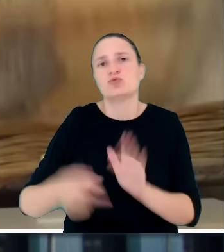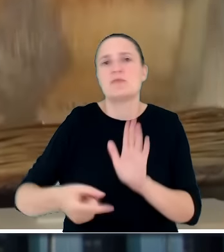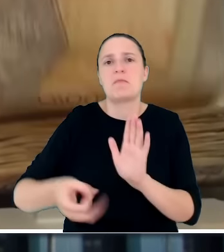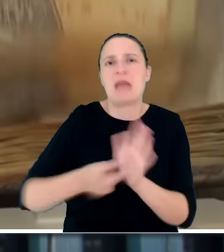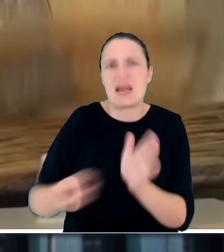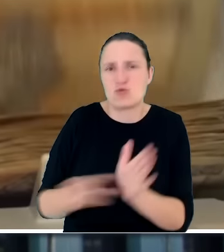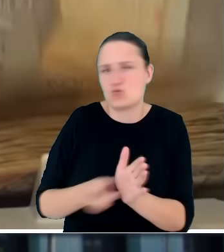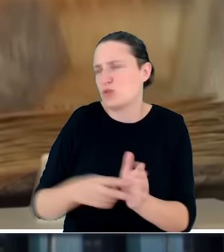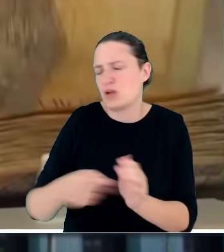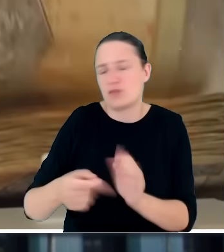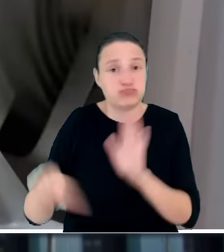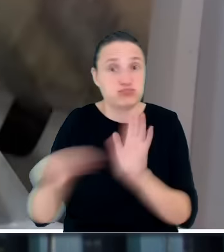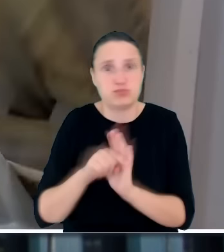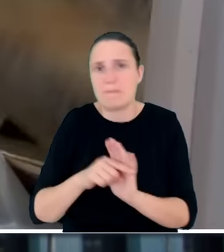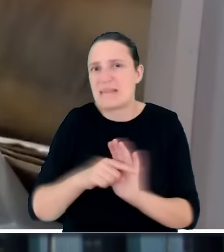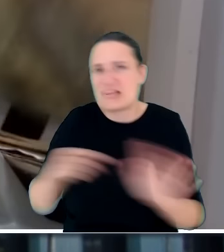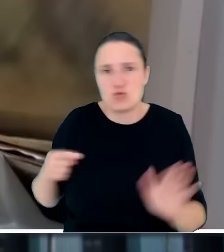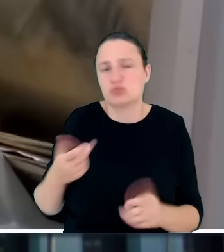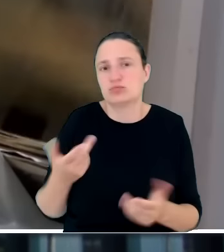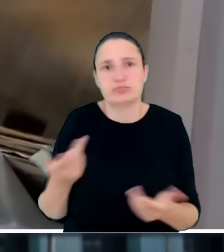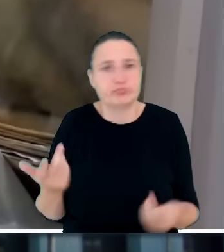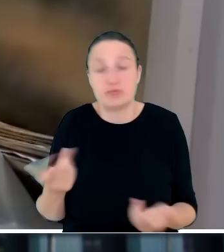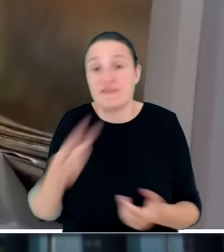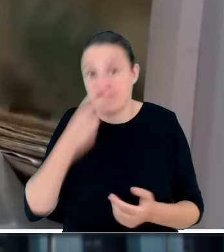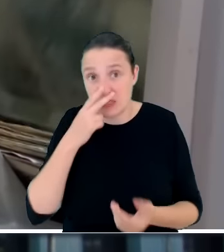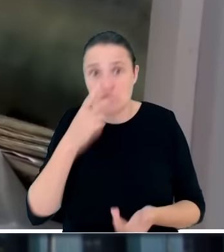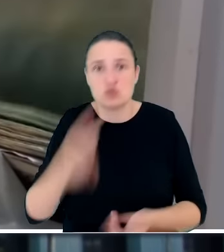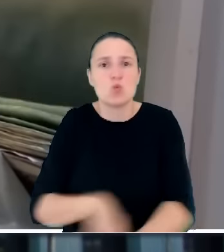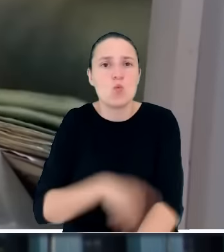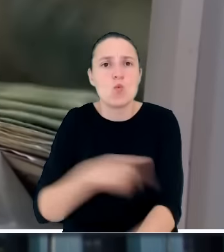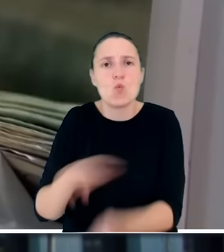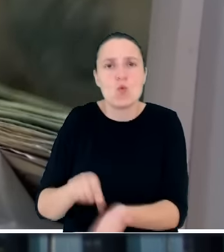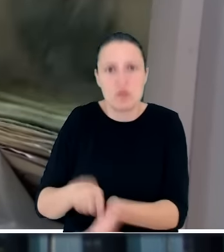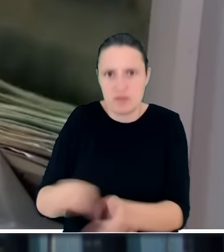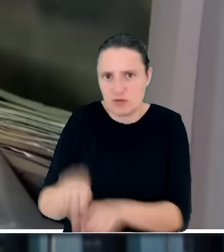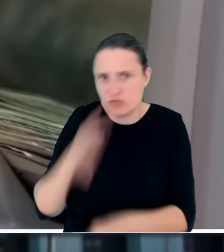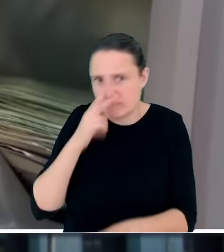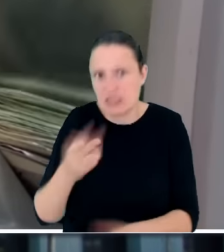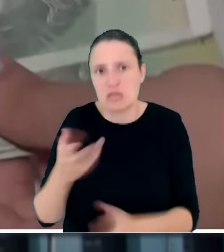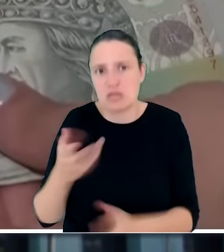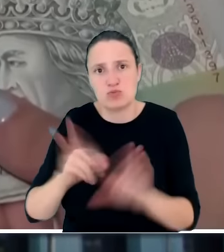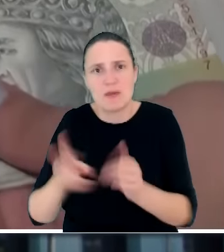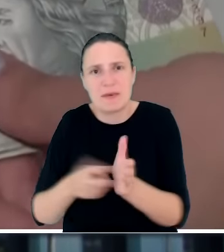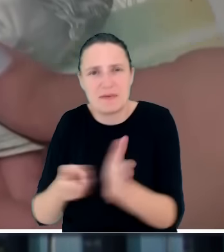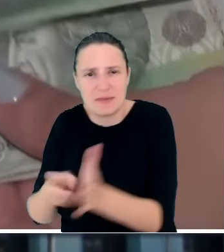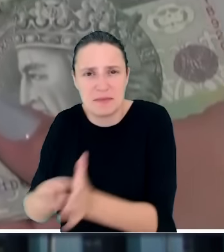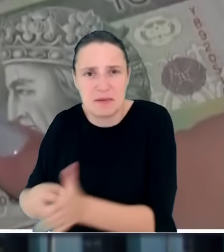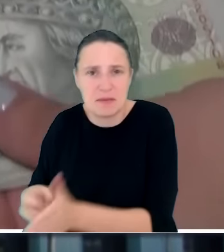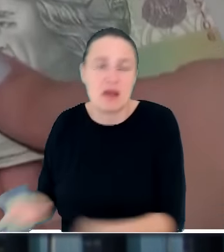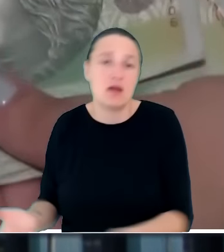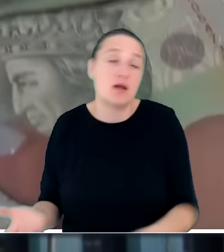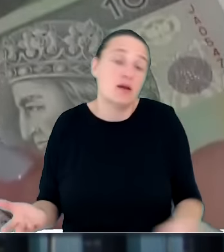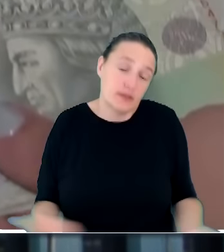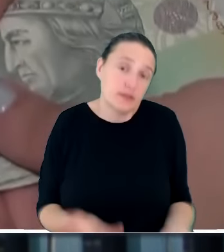kompletnie nic w tym budżecie. Widzimy, jak rośnie zadłużenie również, deficyt budżetowy dokładnie. I